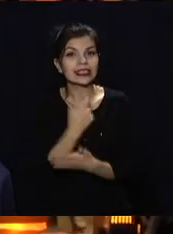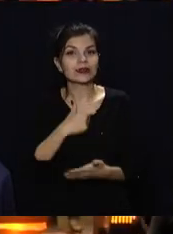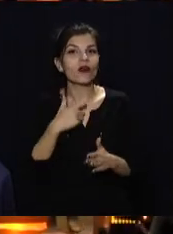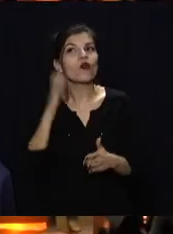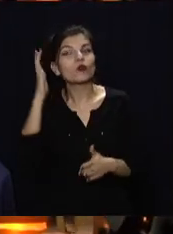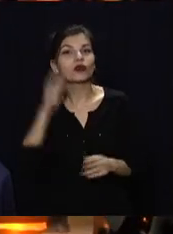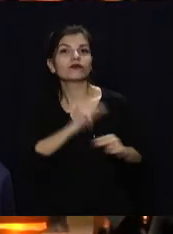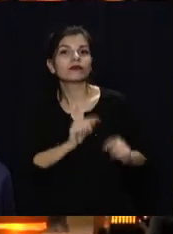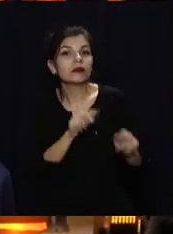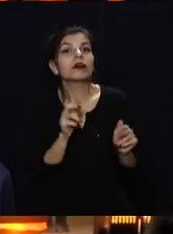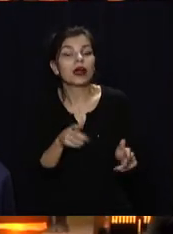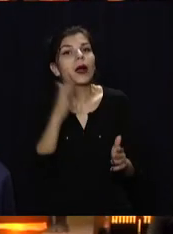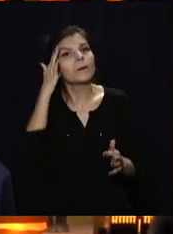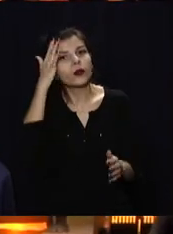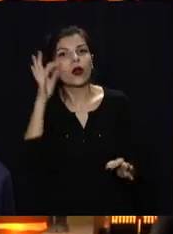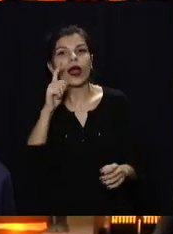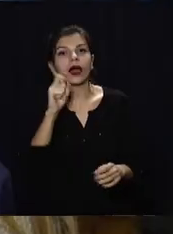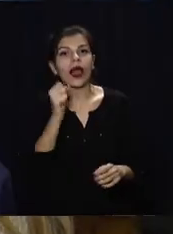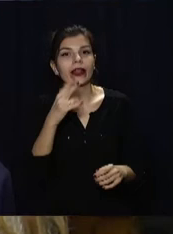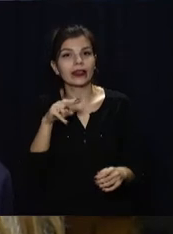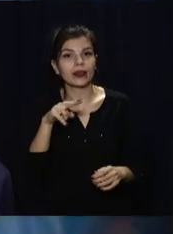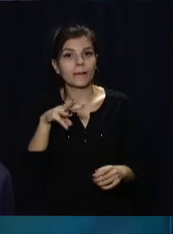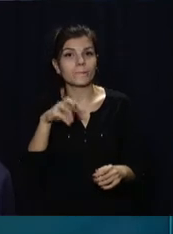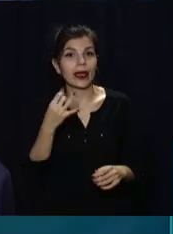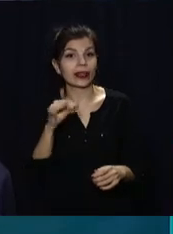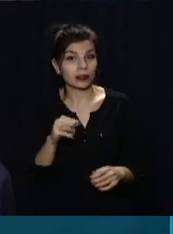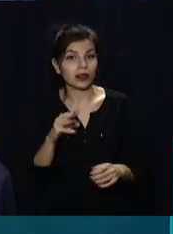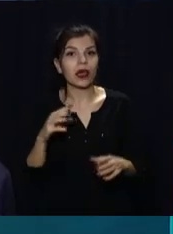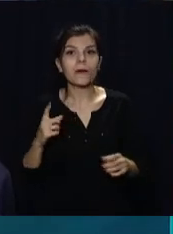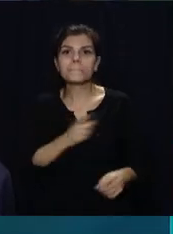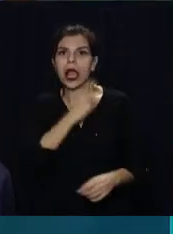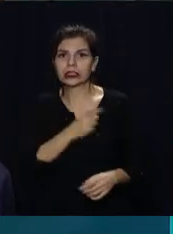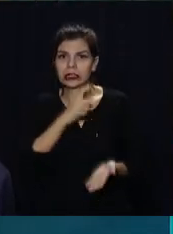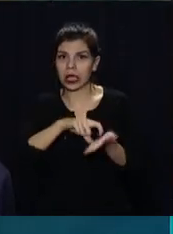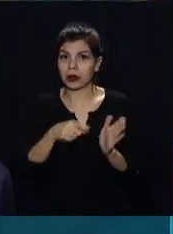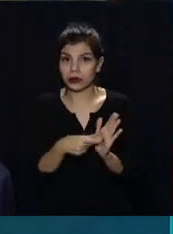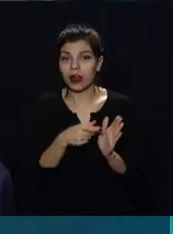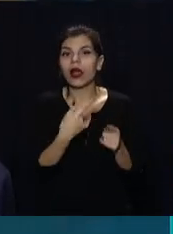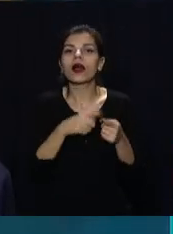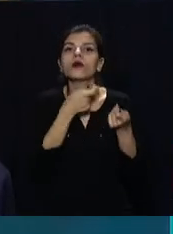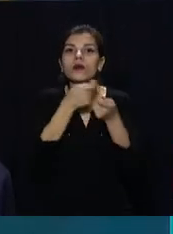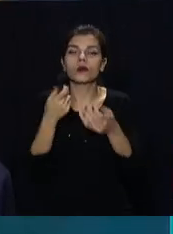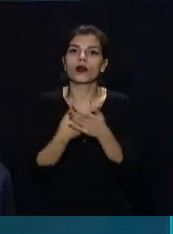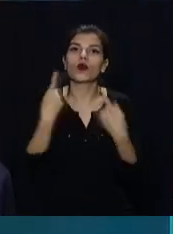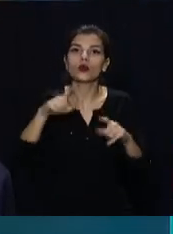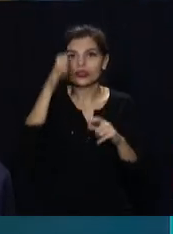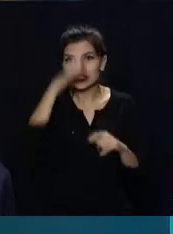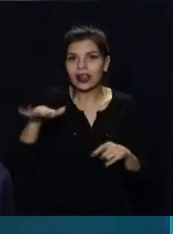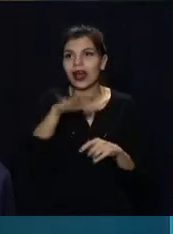майбутньому. Зокрема, мріють про хендмейд-майстерню. Ми бачимо опыти інших країн, інших містах, де...